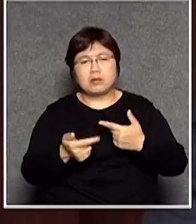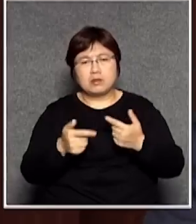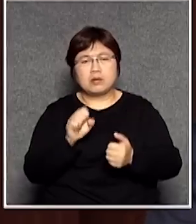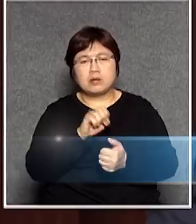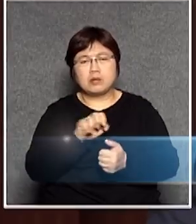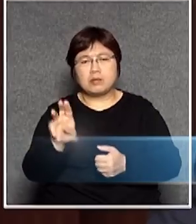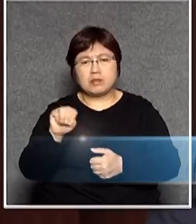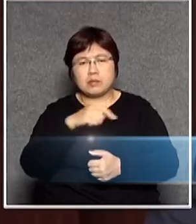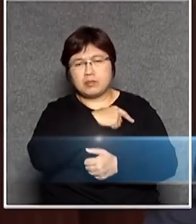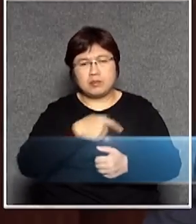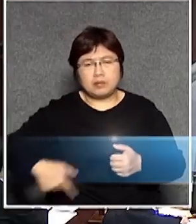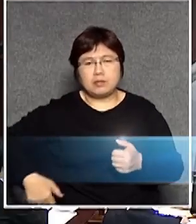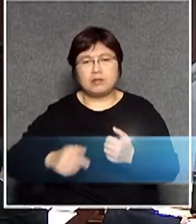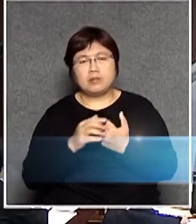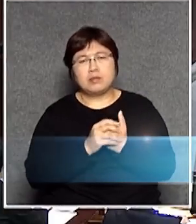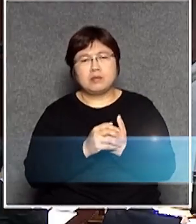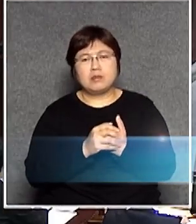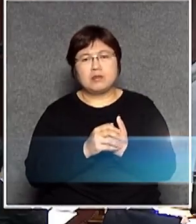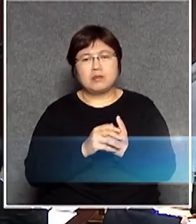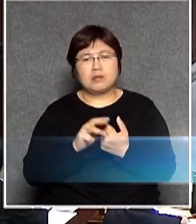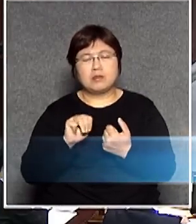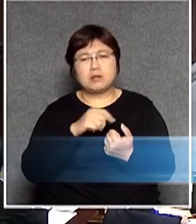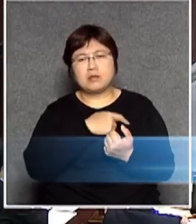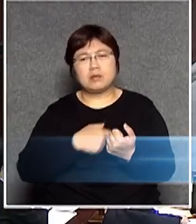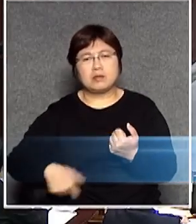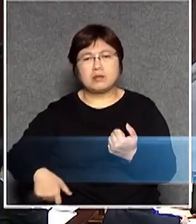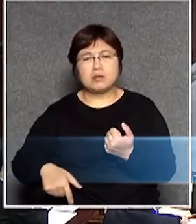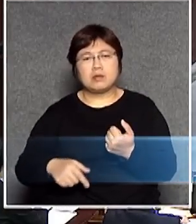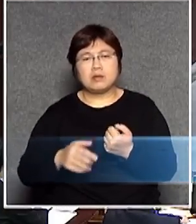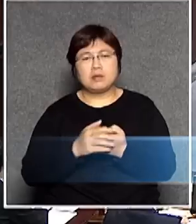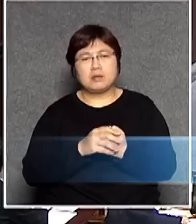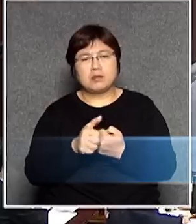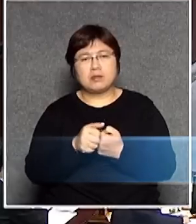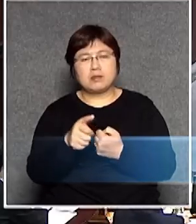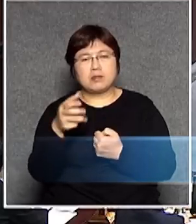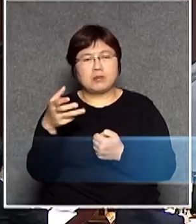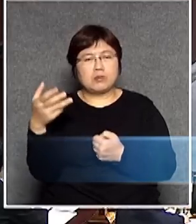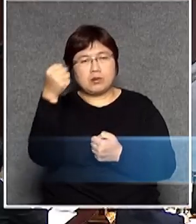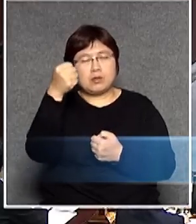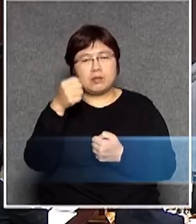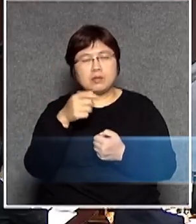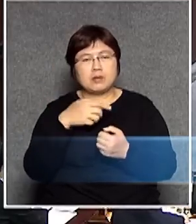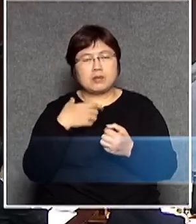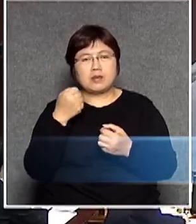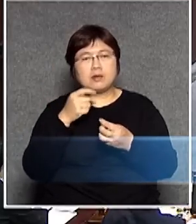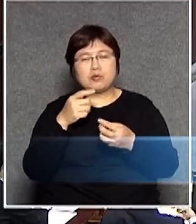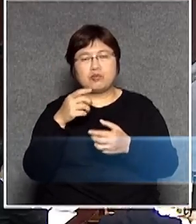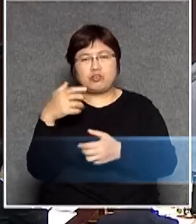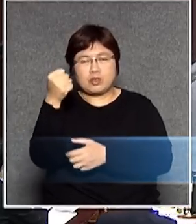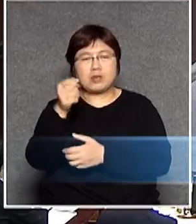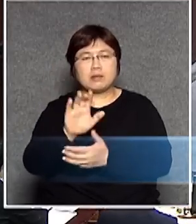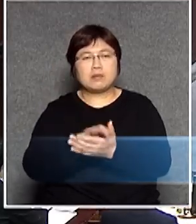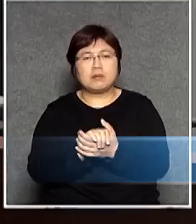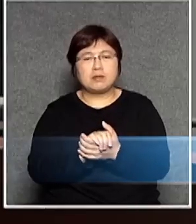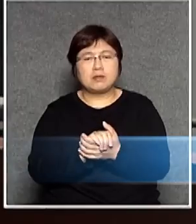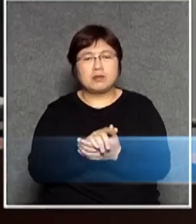莫乃光議員莫乃光議員謝主上不是 主席才對你